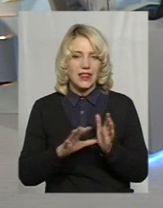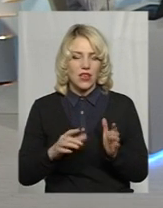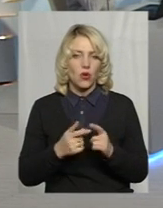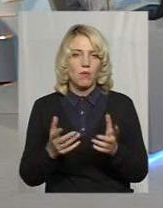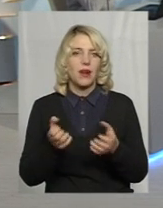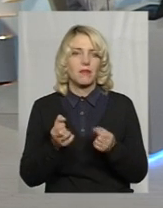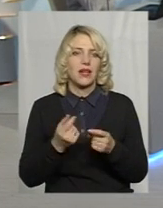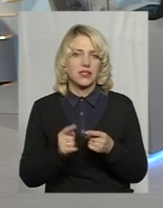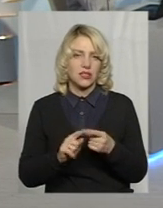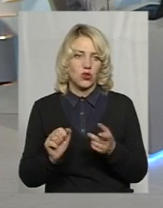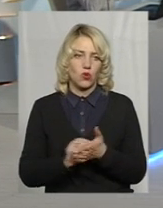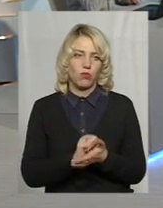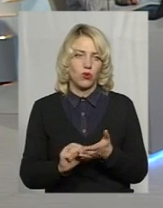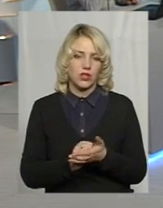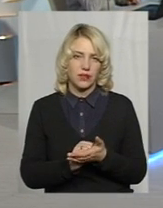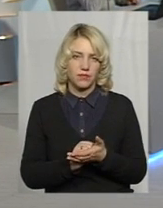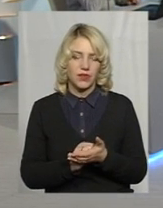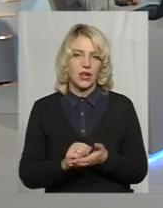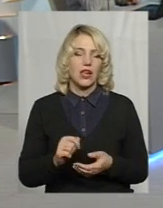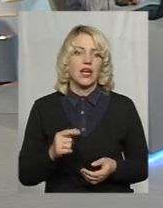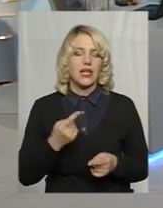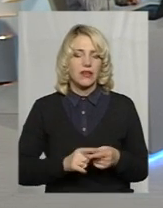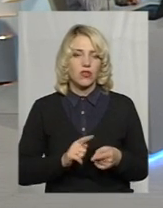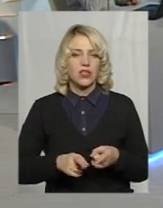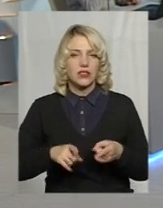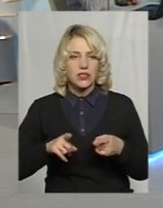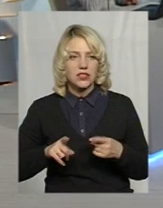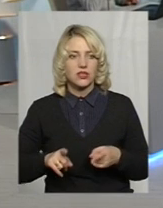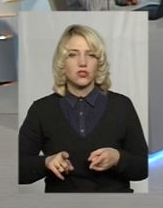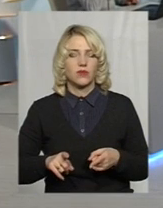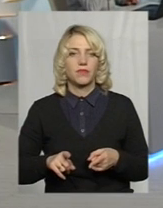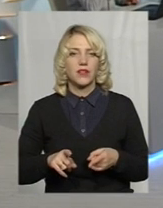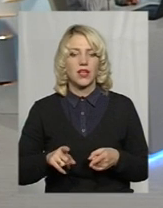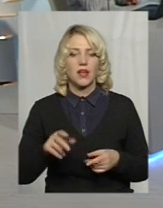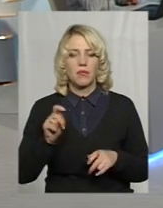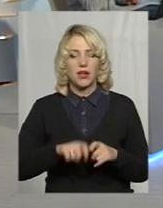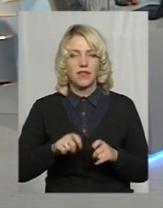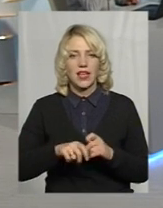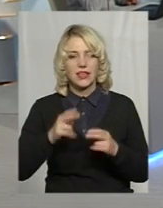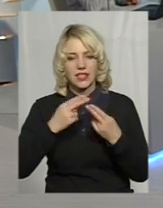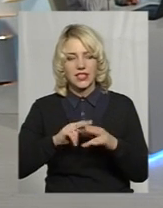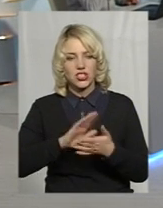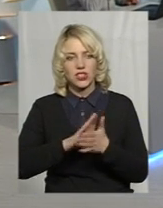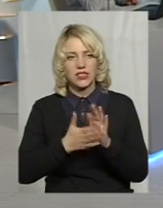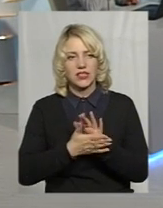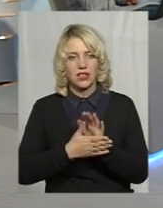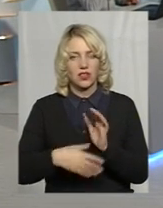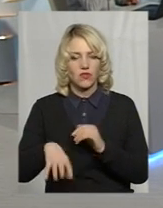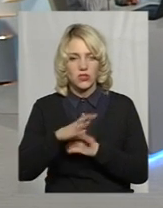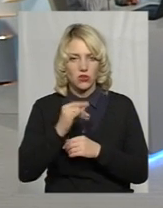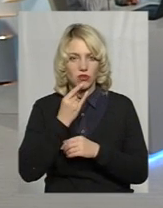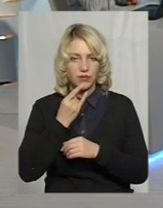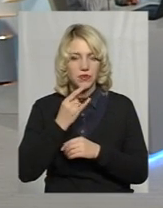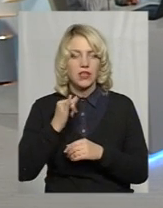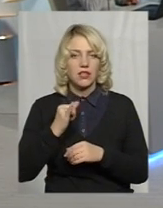Вона приймає ці роботи і вона дійсно перевіряє технічний стан того всього виготовленого. І